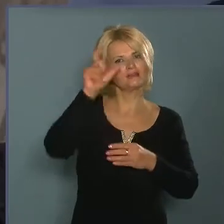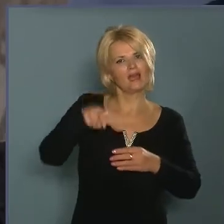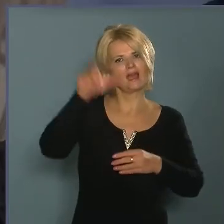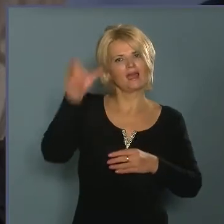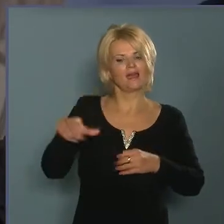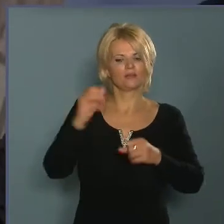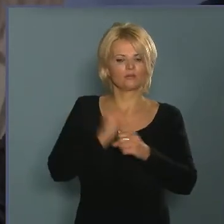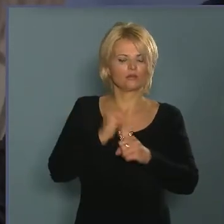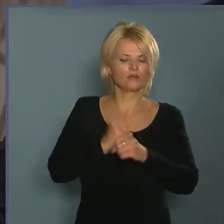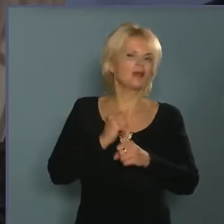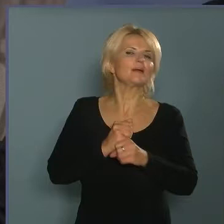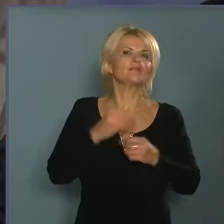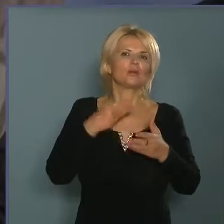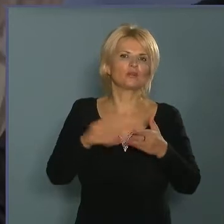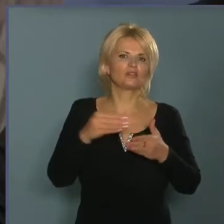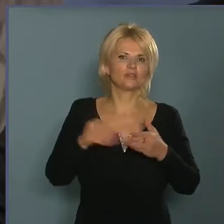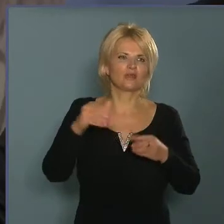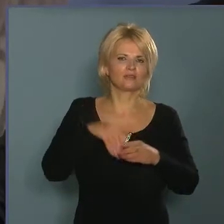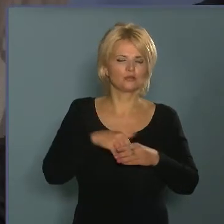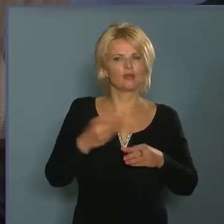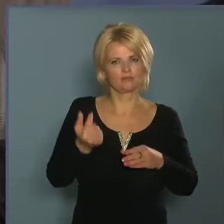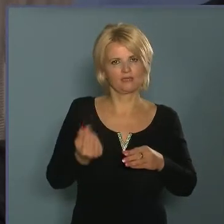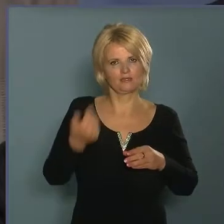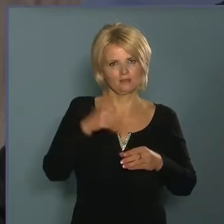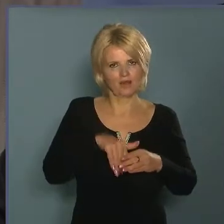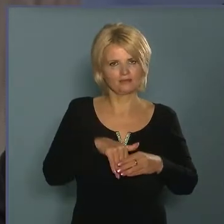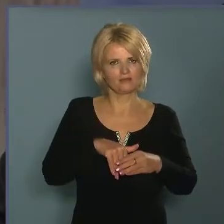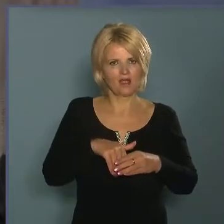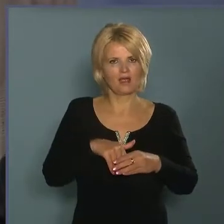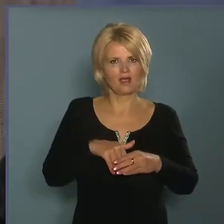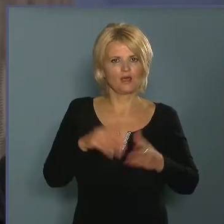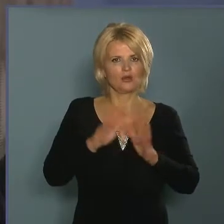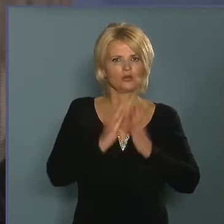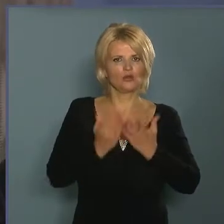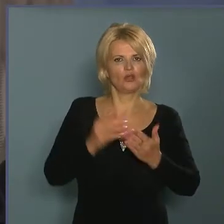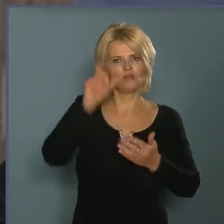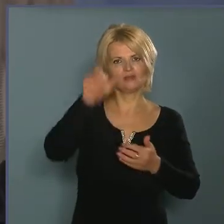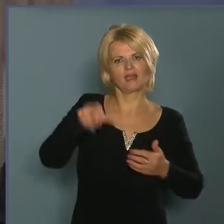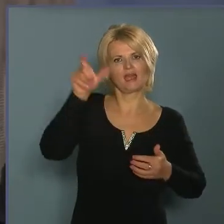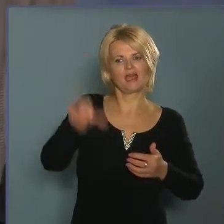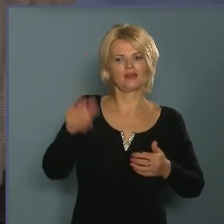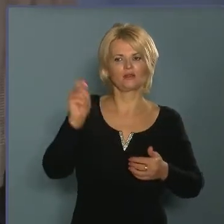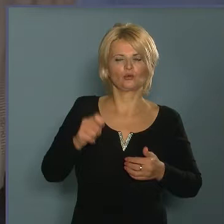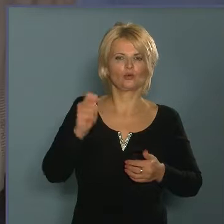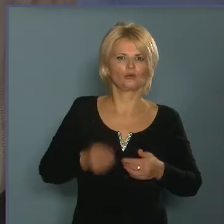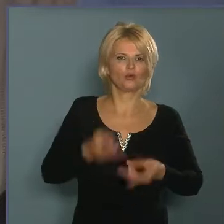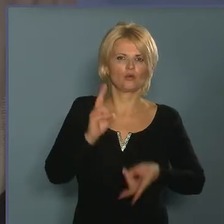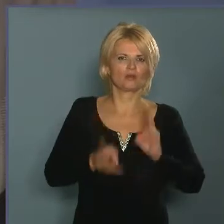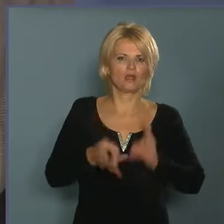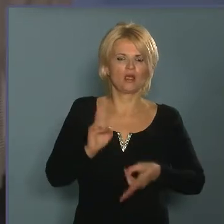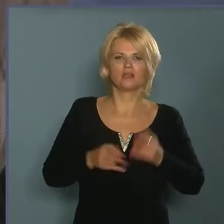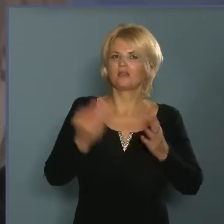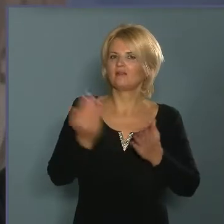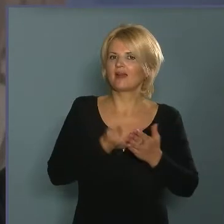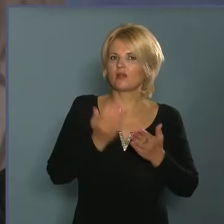képviselőtes, vagy a költségvetésben meghatároz egy felhasználató forrást, és a könyvtár dönt arról, hogy milyen módon használja mindezt föl.